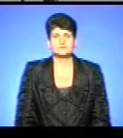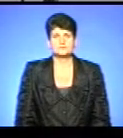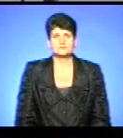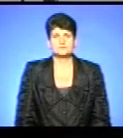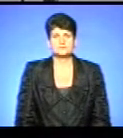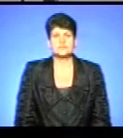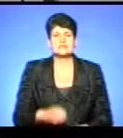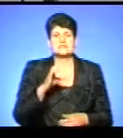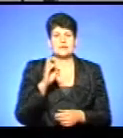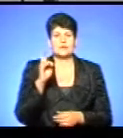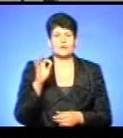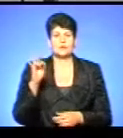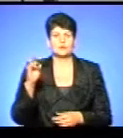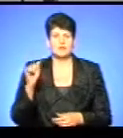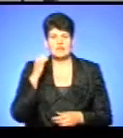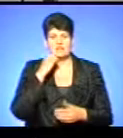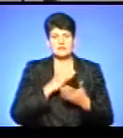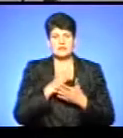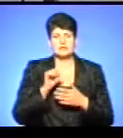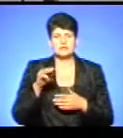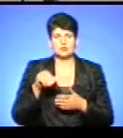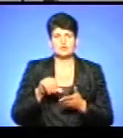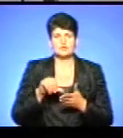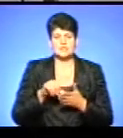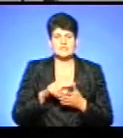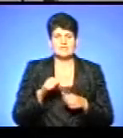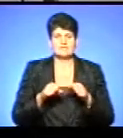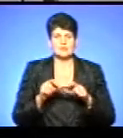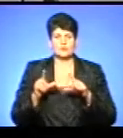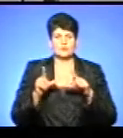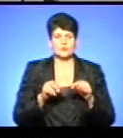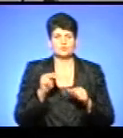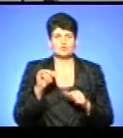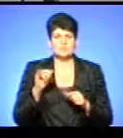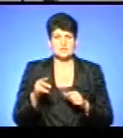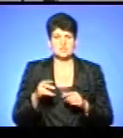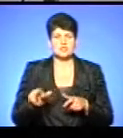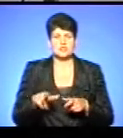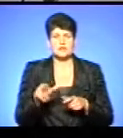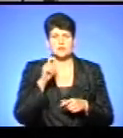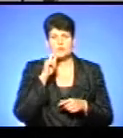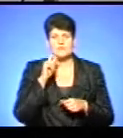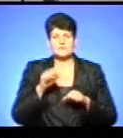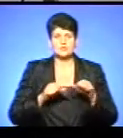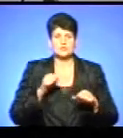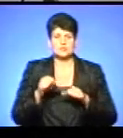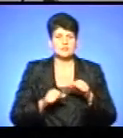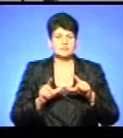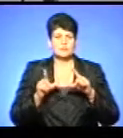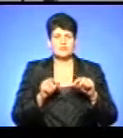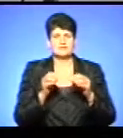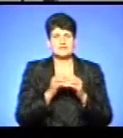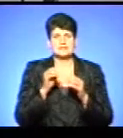Сергій Коновал, ветеран АТО, учасник велопробігу «Чумацький шлях», який з українськими велосипедистами проїхав 10 тисяч